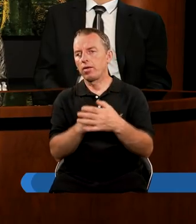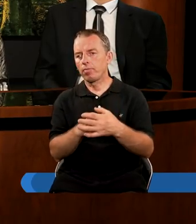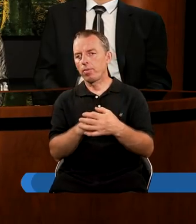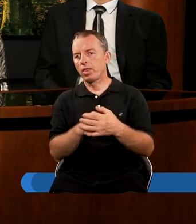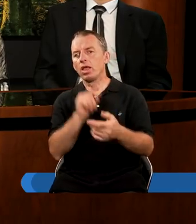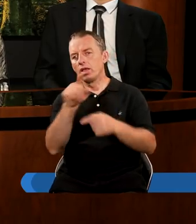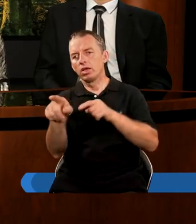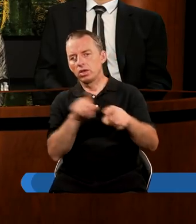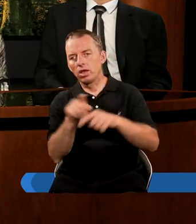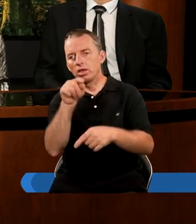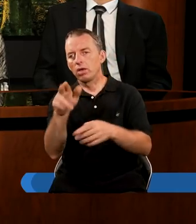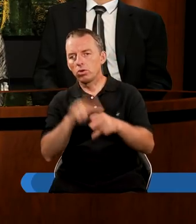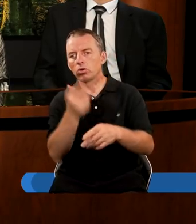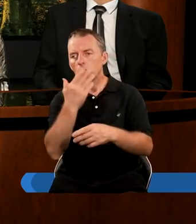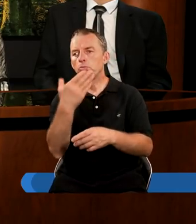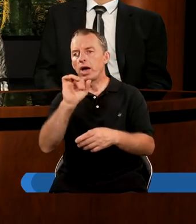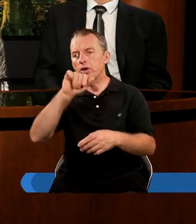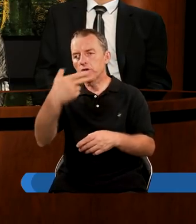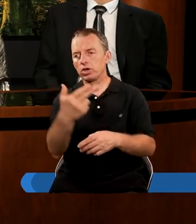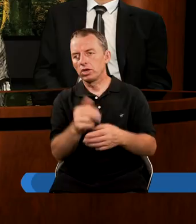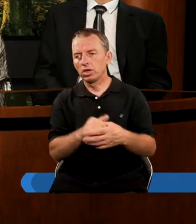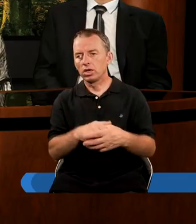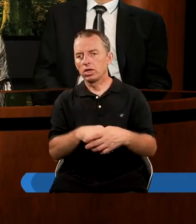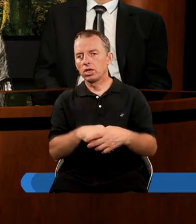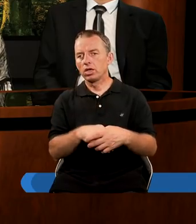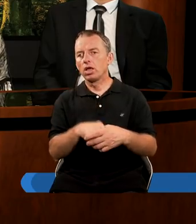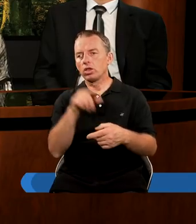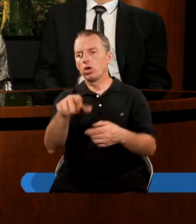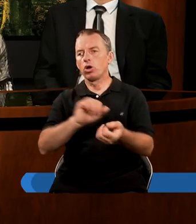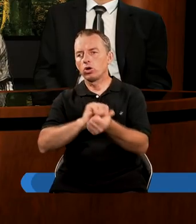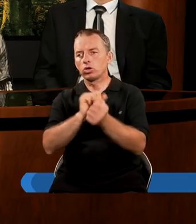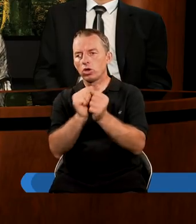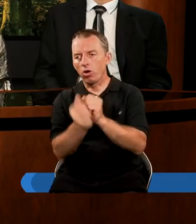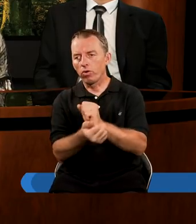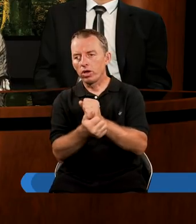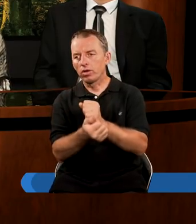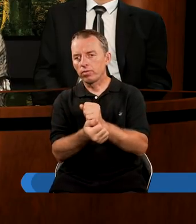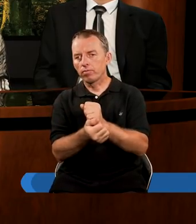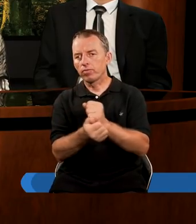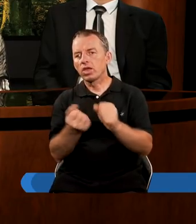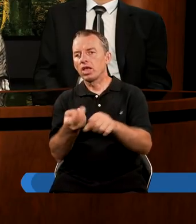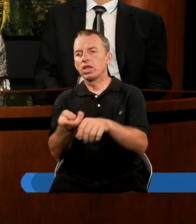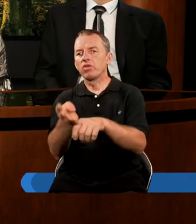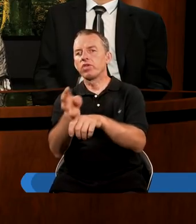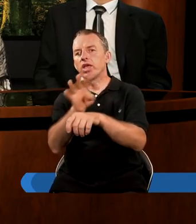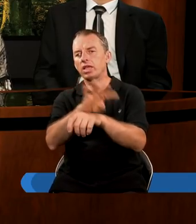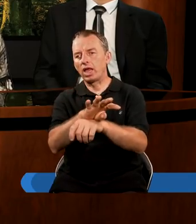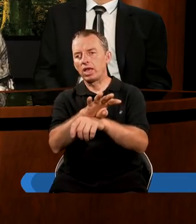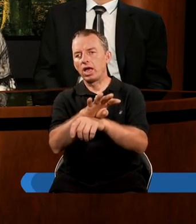I tym znakiem jest ten, który mówił już Marcin. To są? Zwiedzenia. Zwiedzenia.